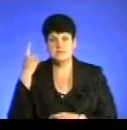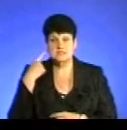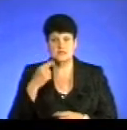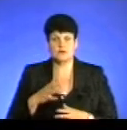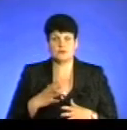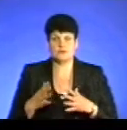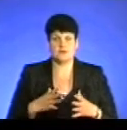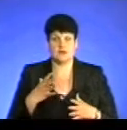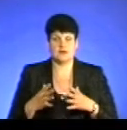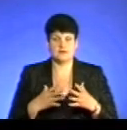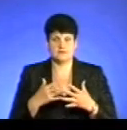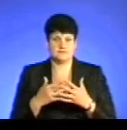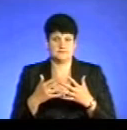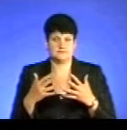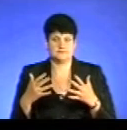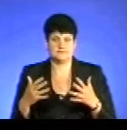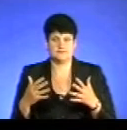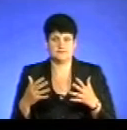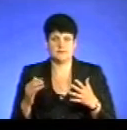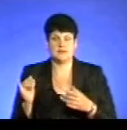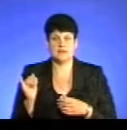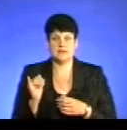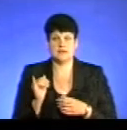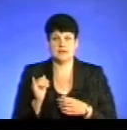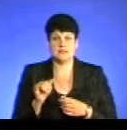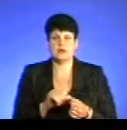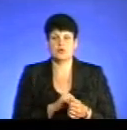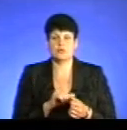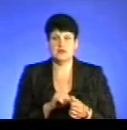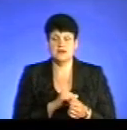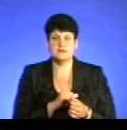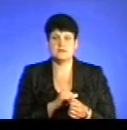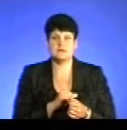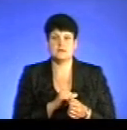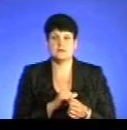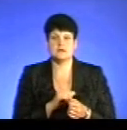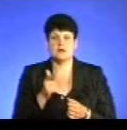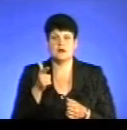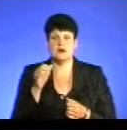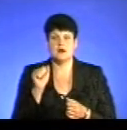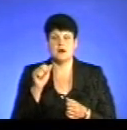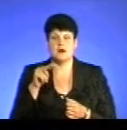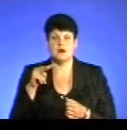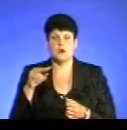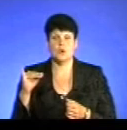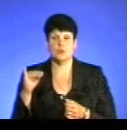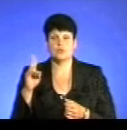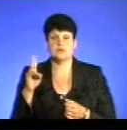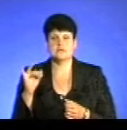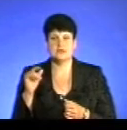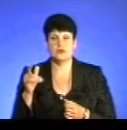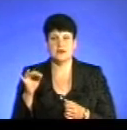основному амфетаміни, федрин і деякі. І наркоманія, яка викликана галюциногенами. Ну, і